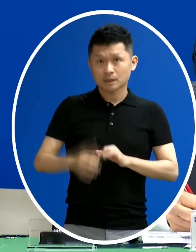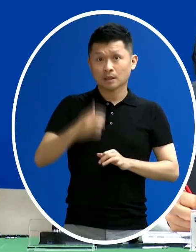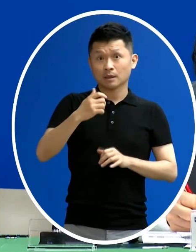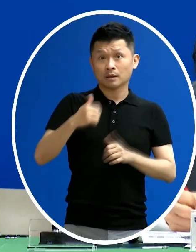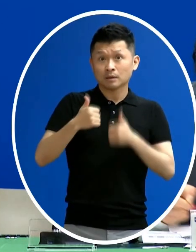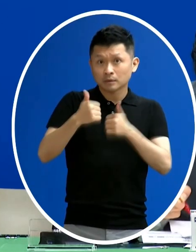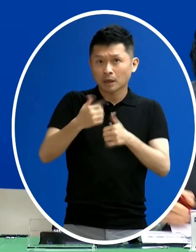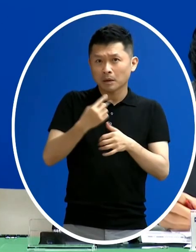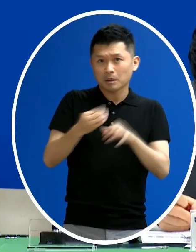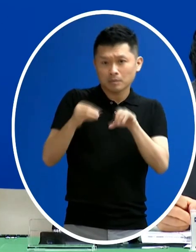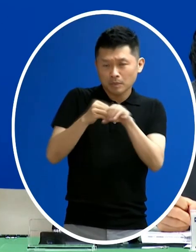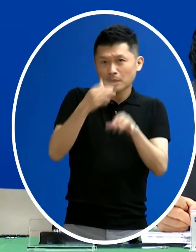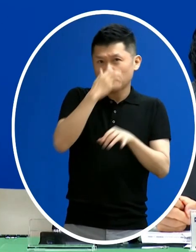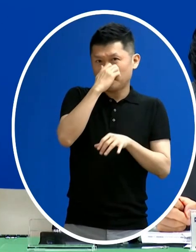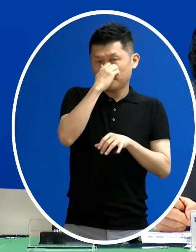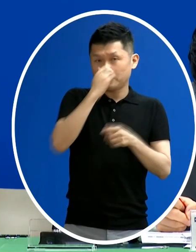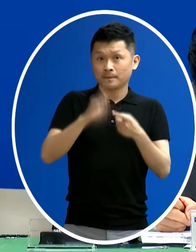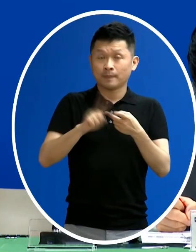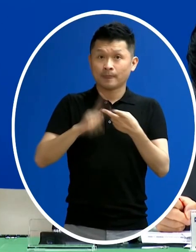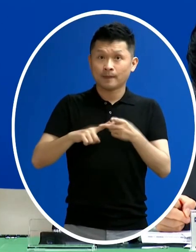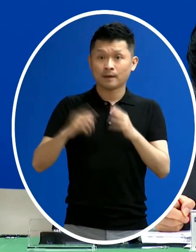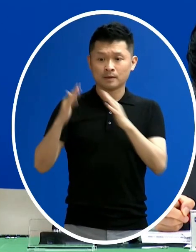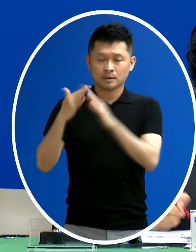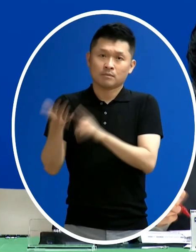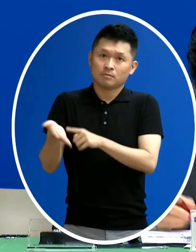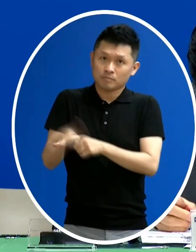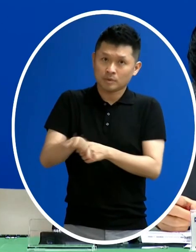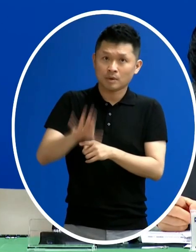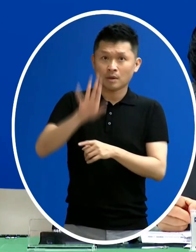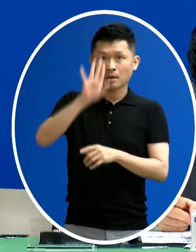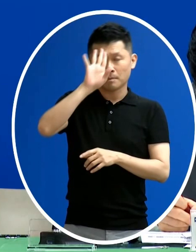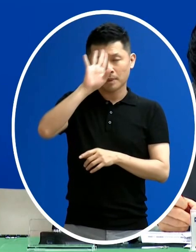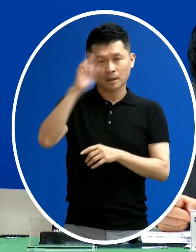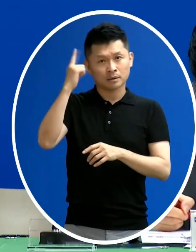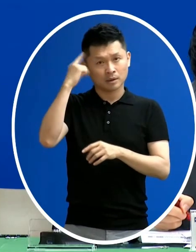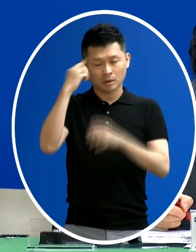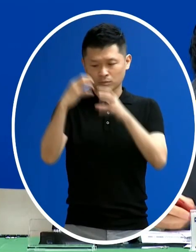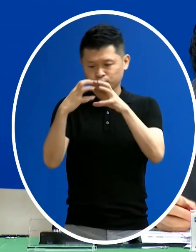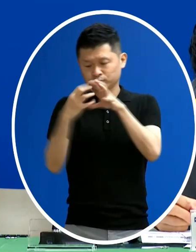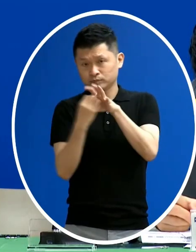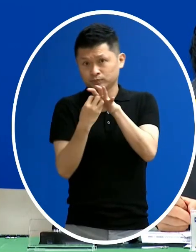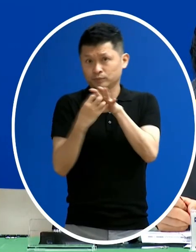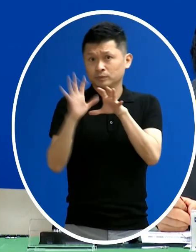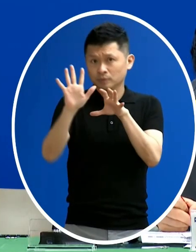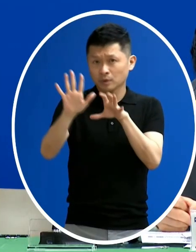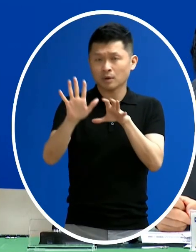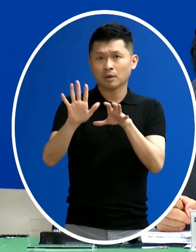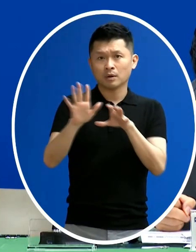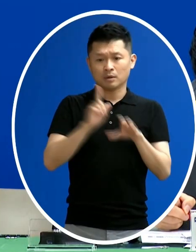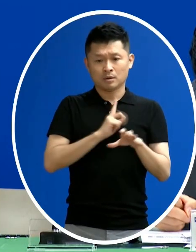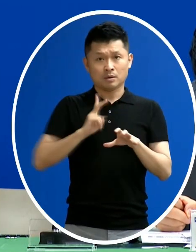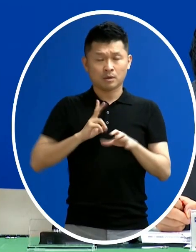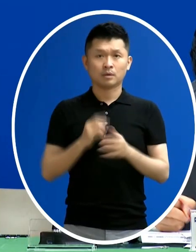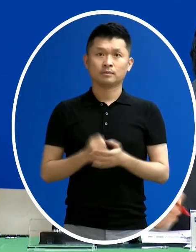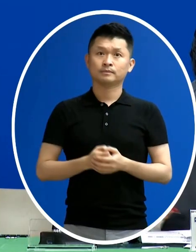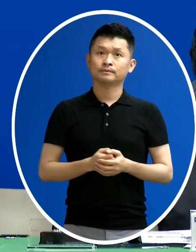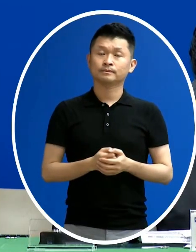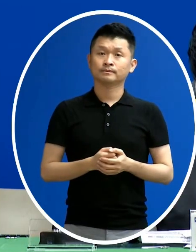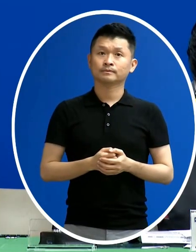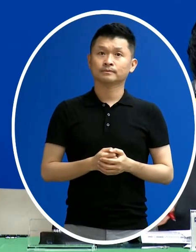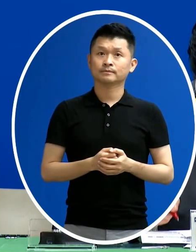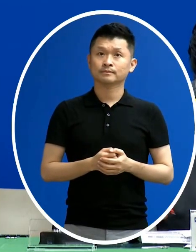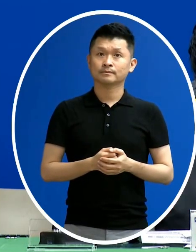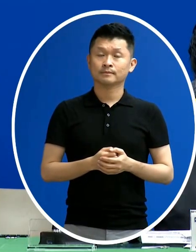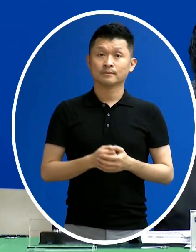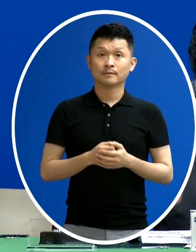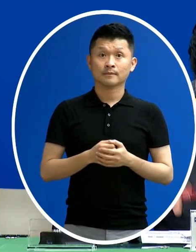史 還有一位是家中死亡以及一位是共病腦腫瘤的個案 累積是10死其實並沒有新增這個兒童